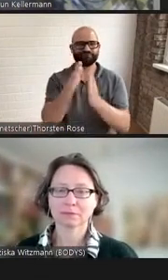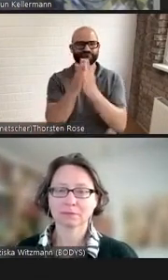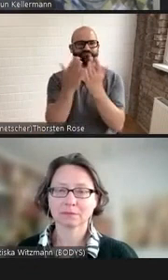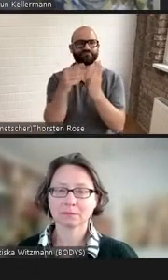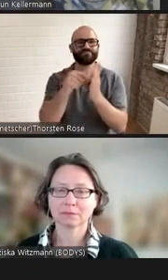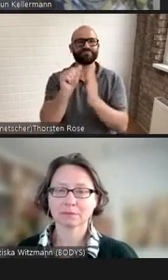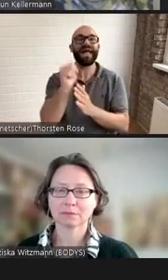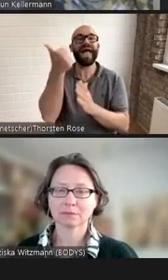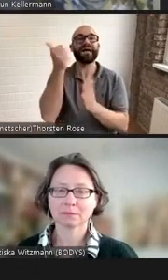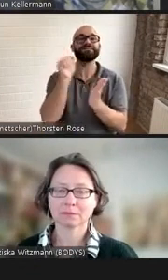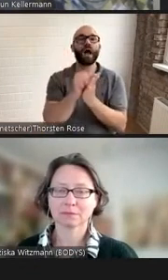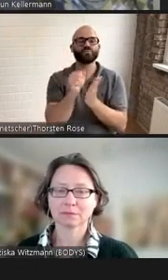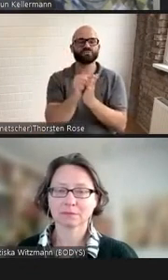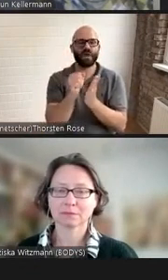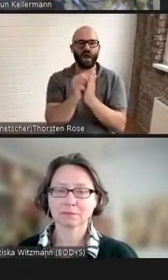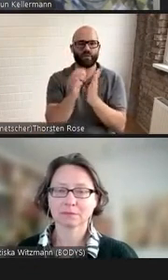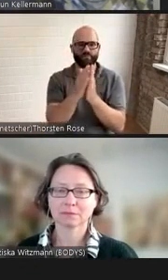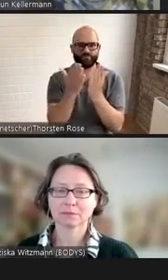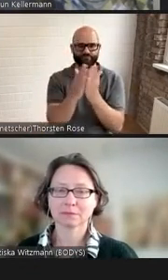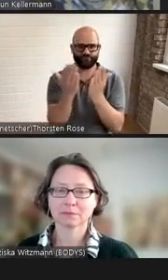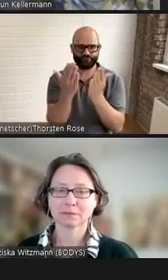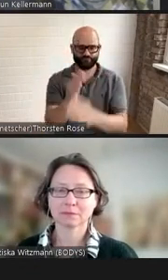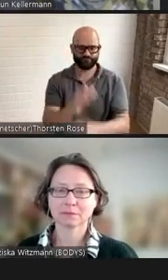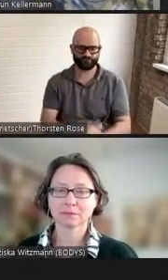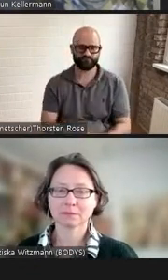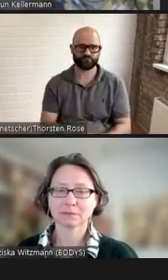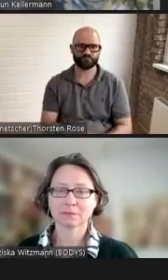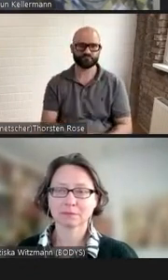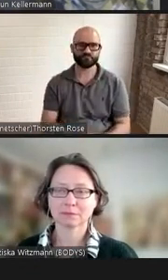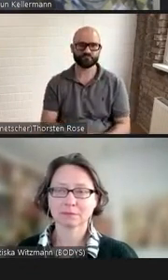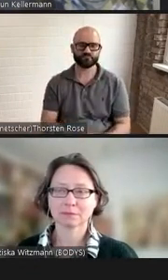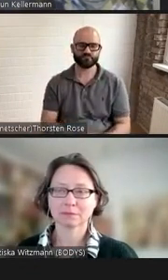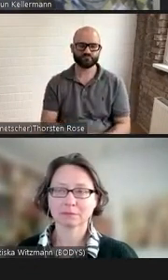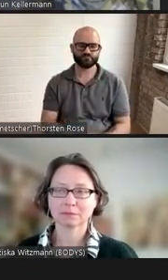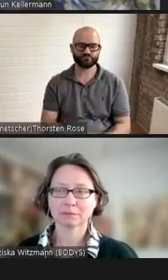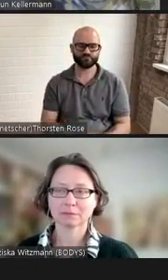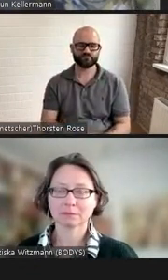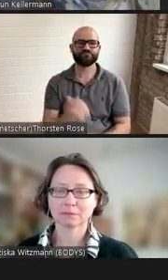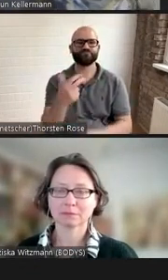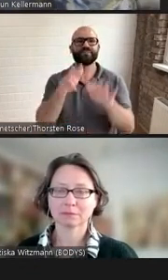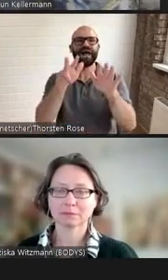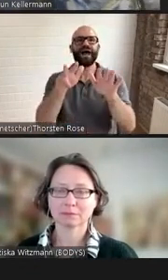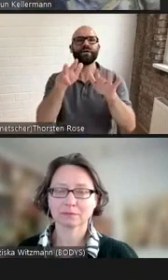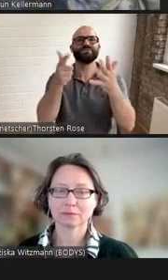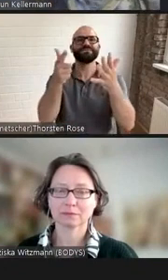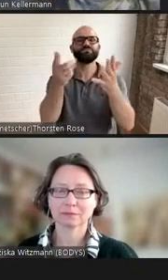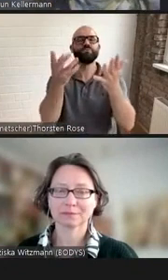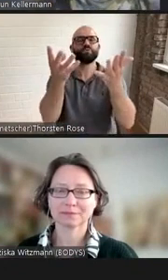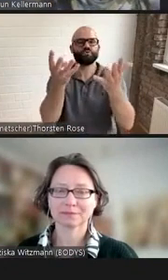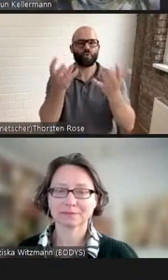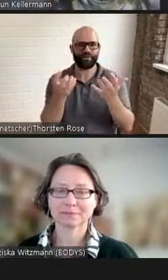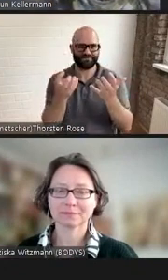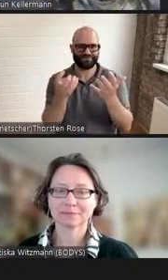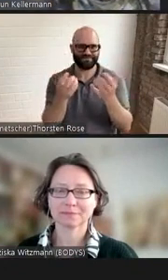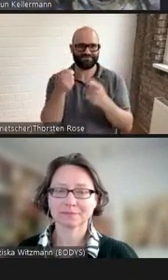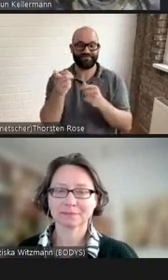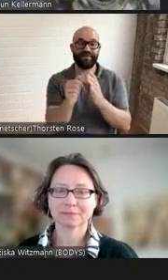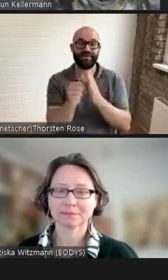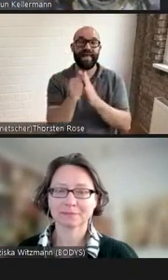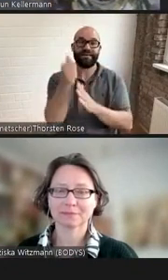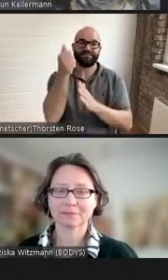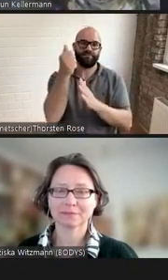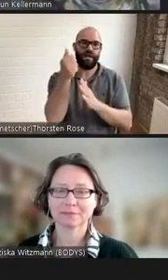Die kleine Erzählung ist 1897 zum ersten Mal erschienen